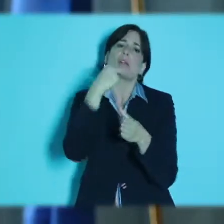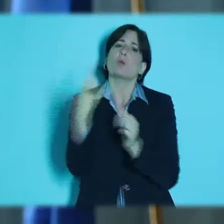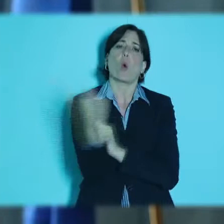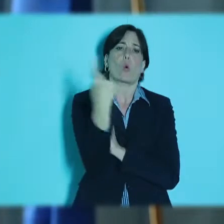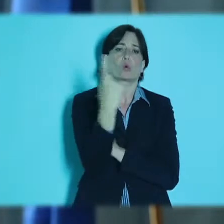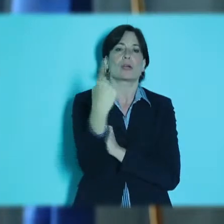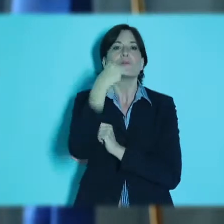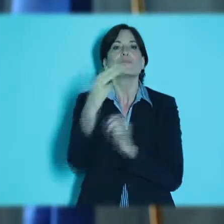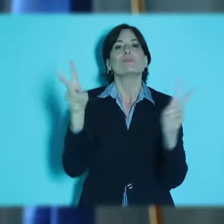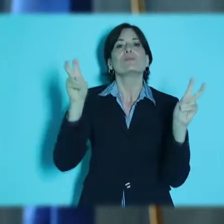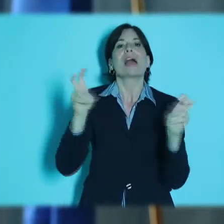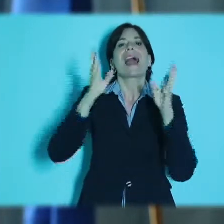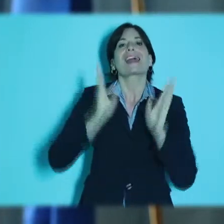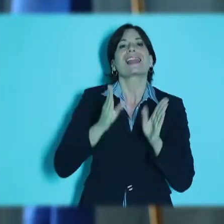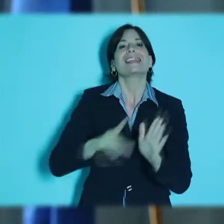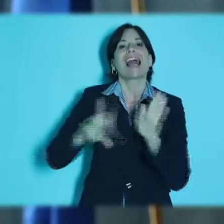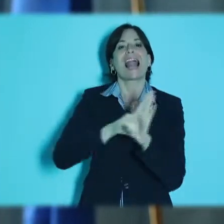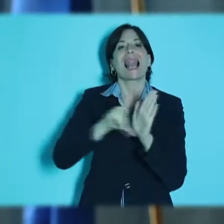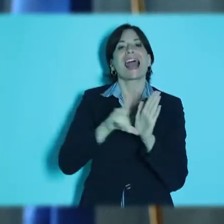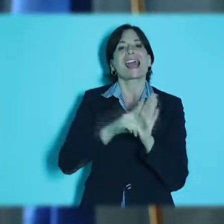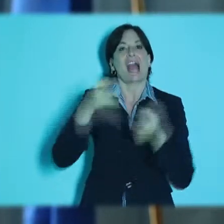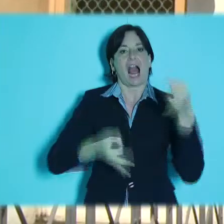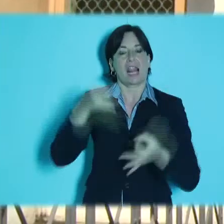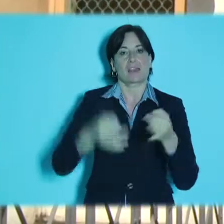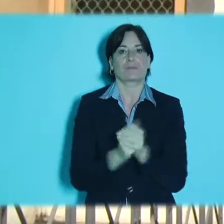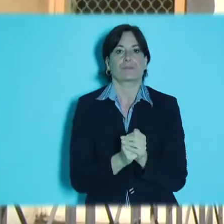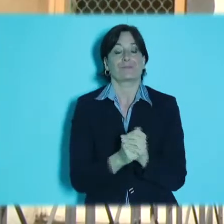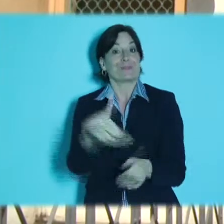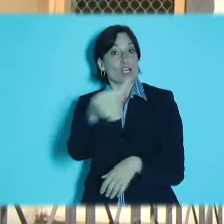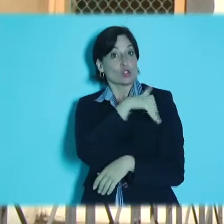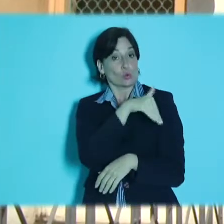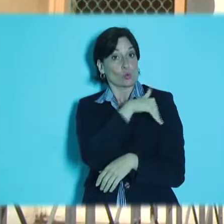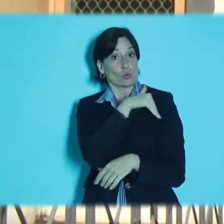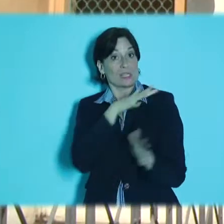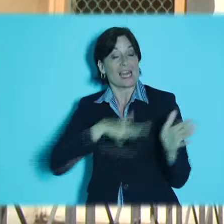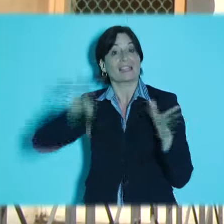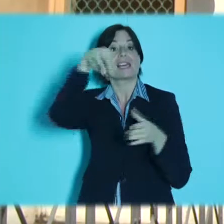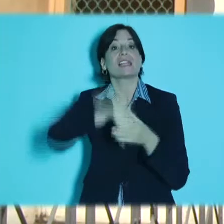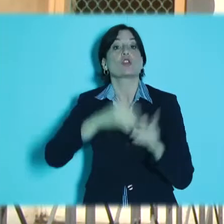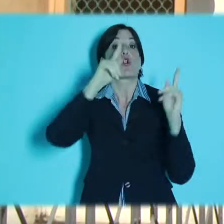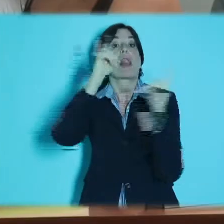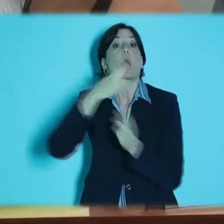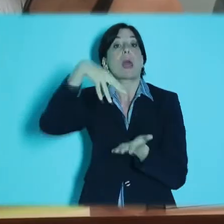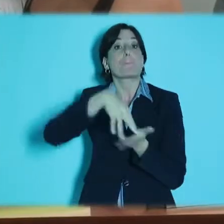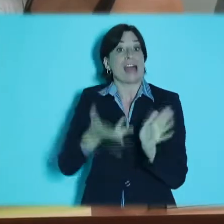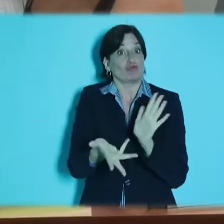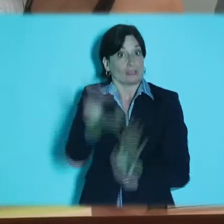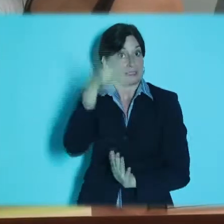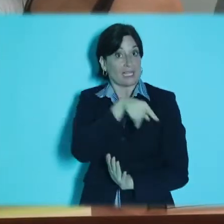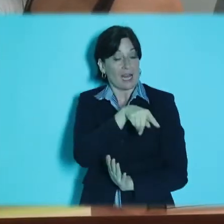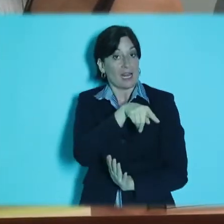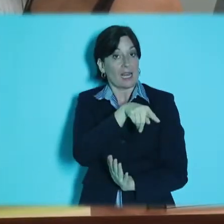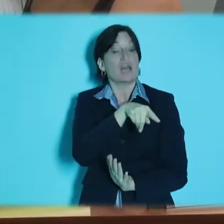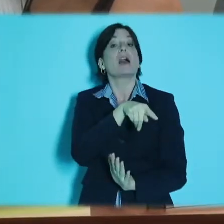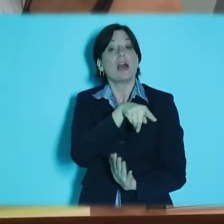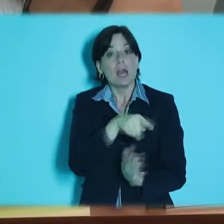dipartimenti stanno portando avanti. Ne richiamo solo una, quella delle cliniche legali. I ragazzi che sono all'interno